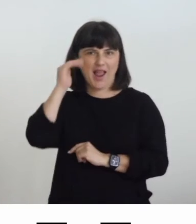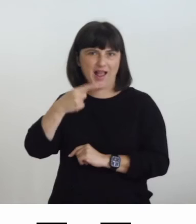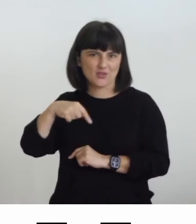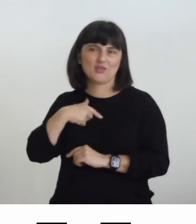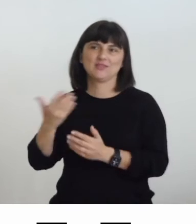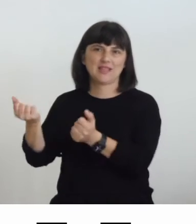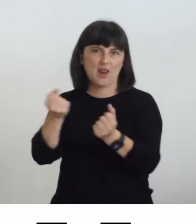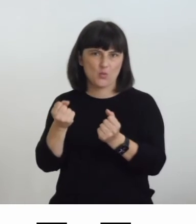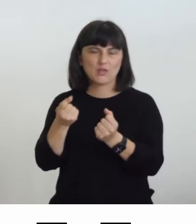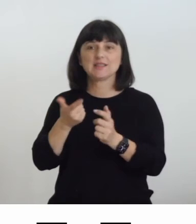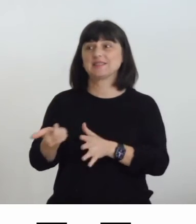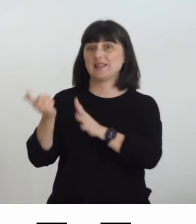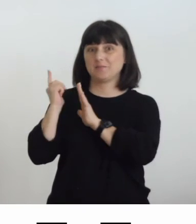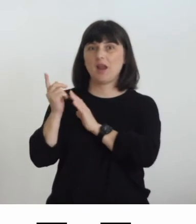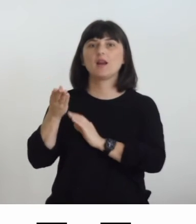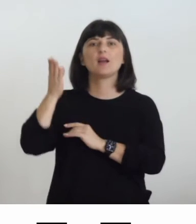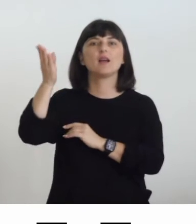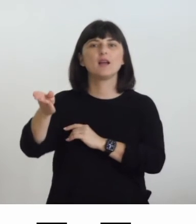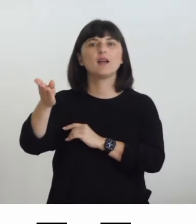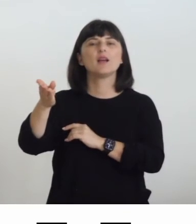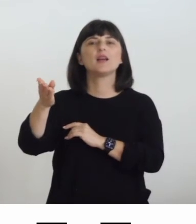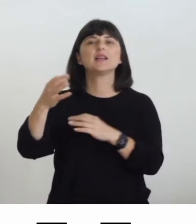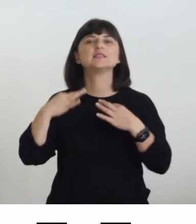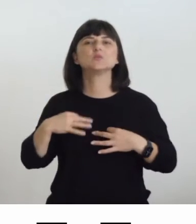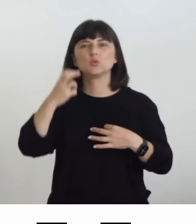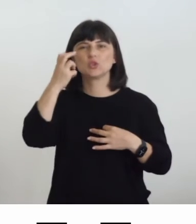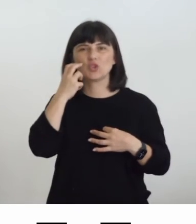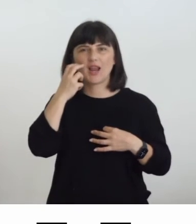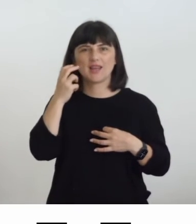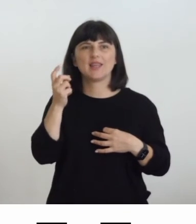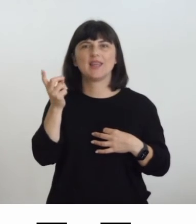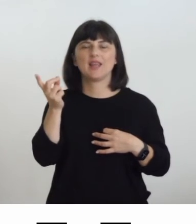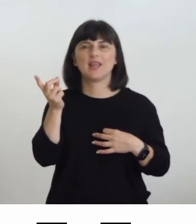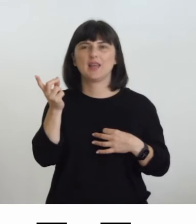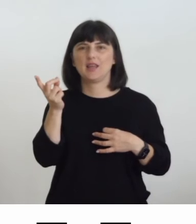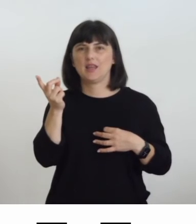settimana scorsa sono andati in visita all'istituto dei ciechi per appunto